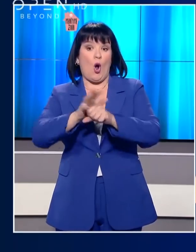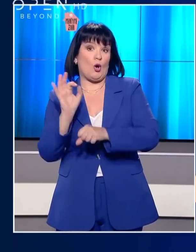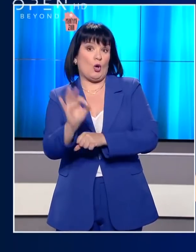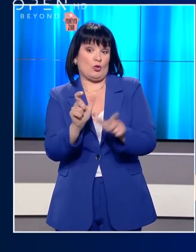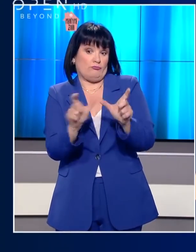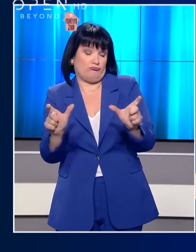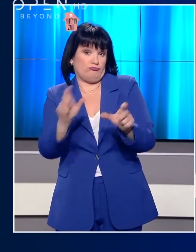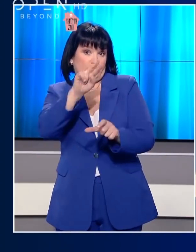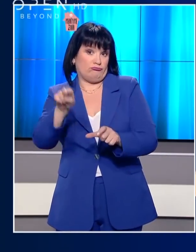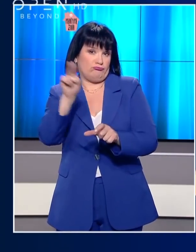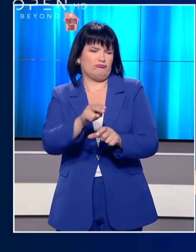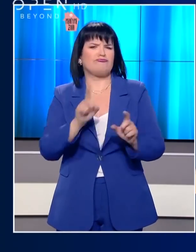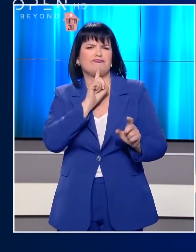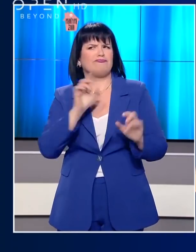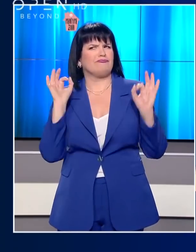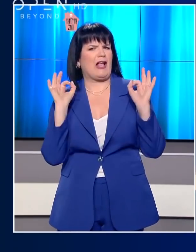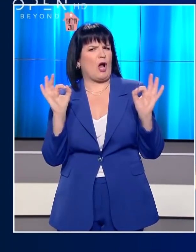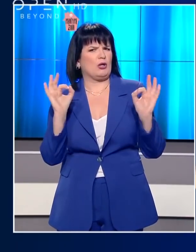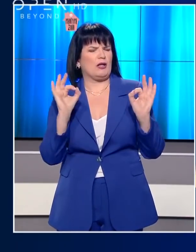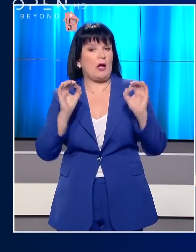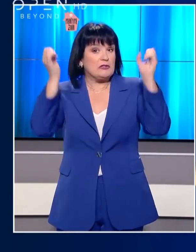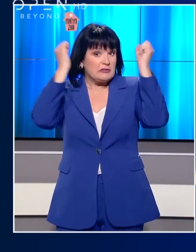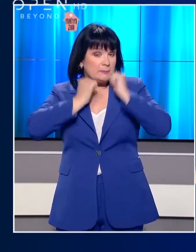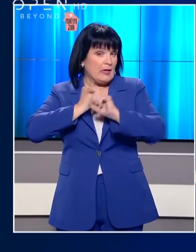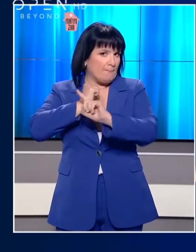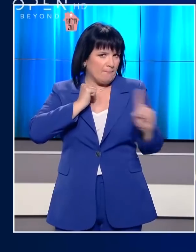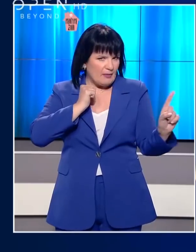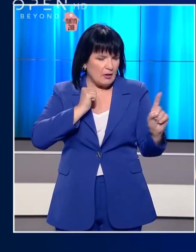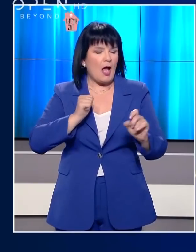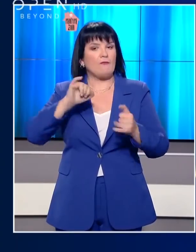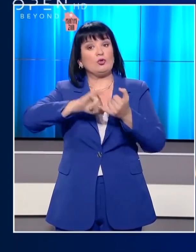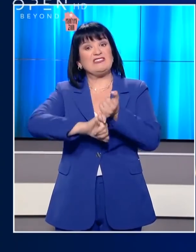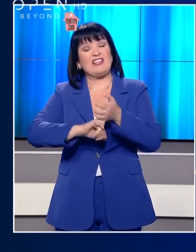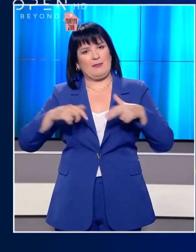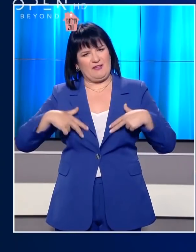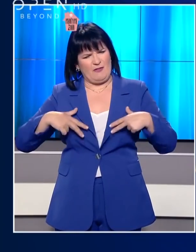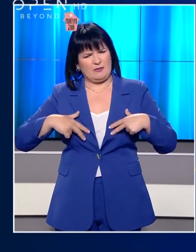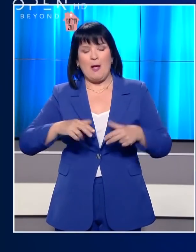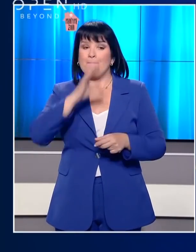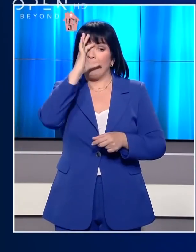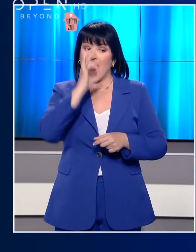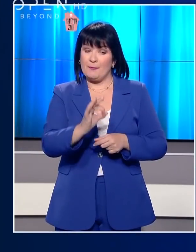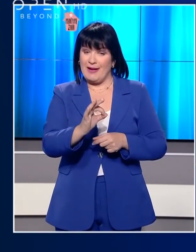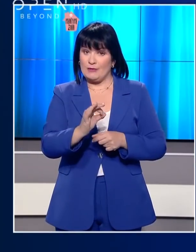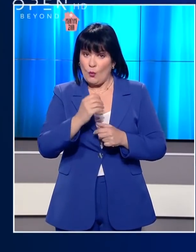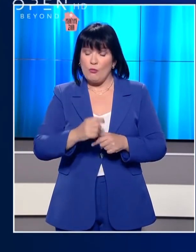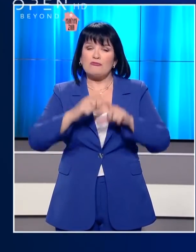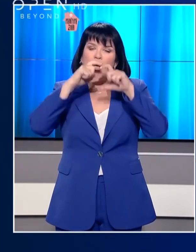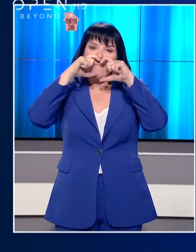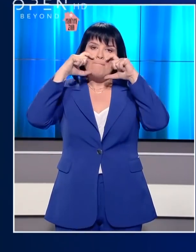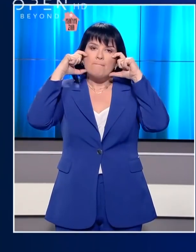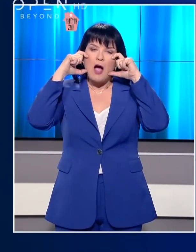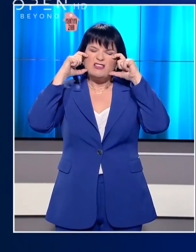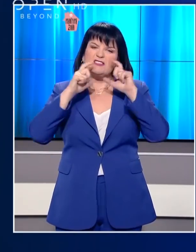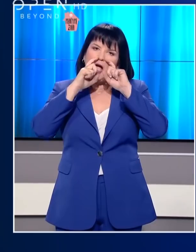και η σταδιακή επαναφορά της κανονικότητας χωρίς πίσω γύρισμα είναι το επόμενο μεγάλο στήχημα. Μέρος της νέας πραγματικότητας, η υποχρεωτική χρήση